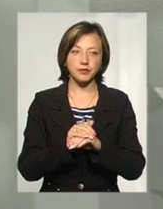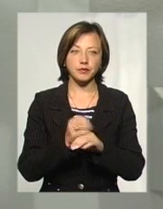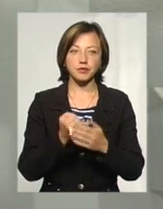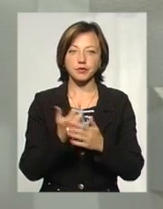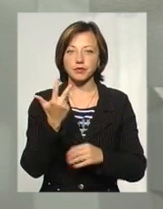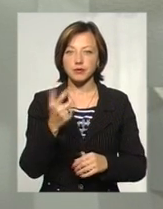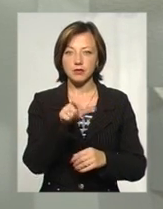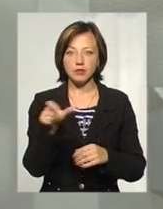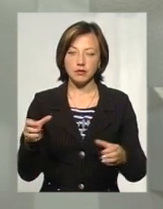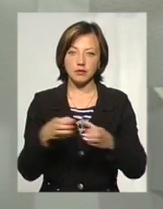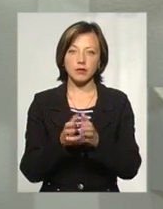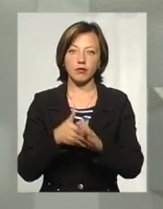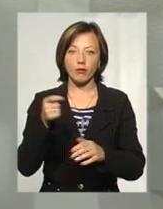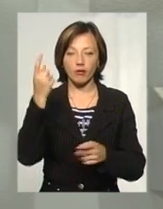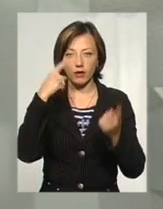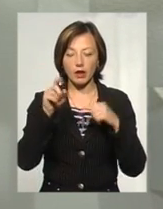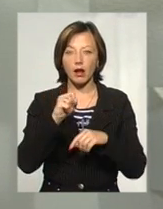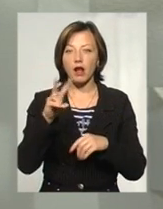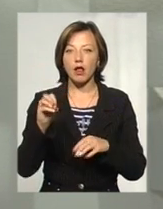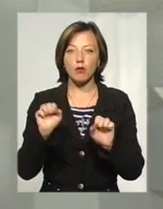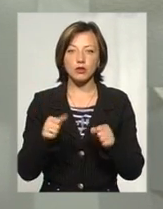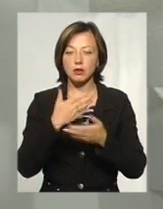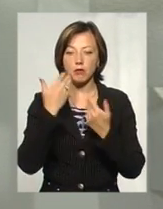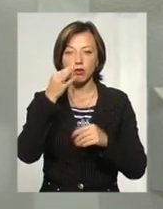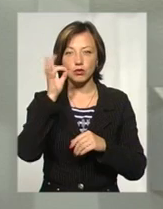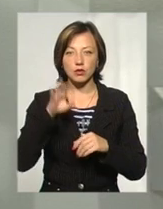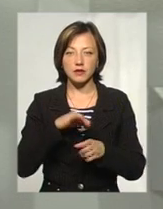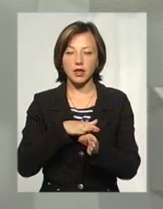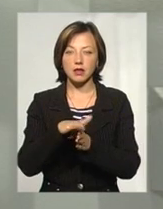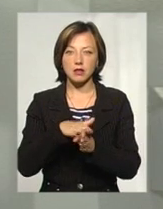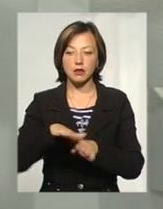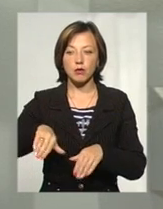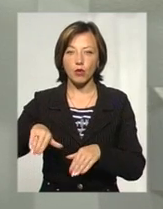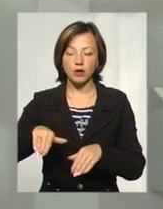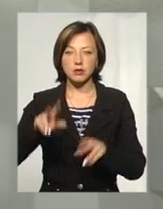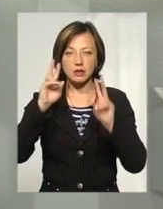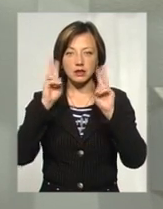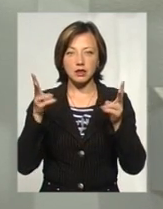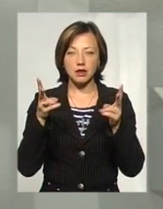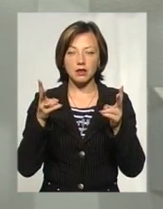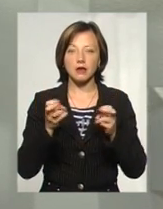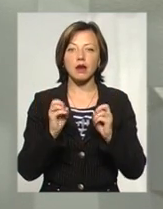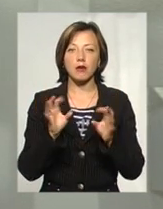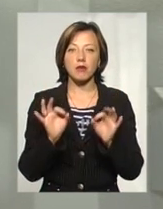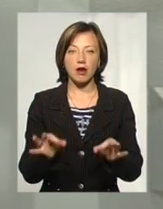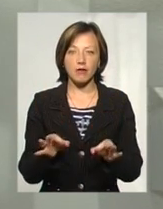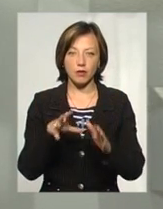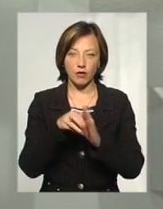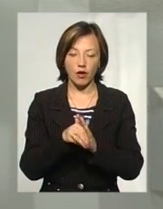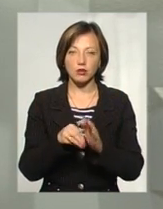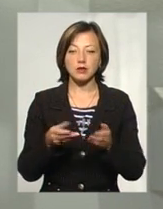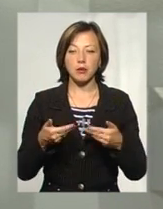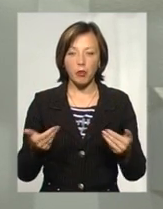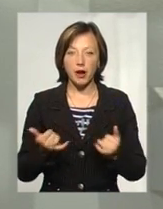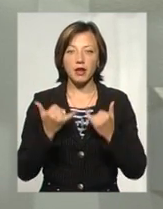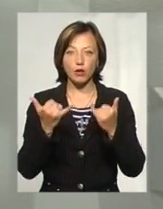чоловік може зібратися, подати свою ідею, але, можливо, не маючи досвіду їх реалізації, потім не знати, як правильно їх впроваджувати. Тому